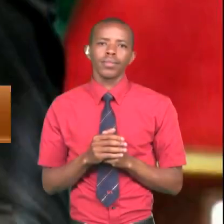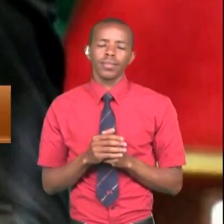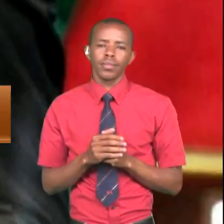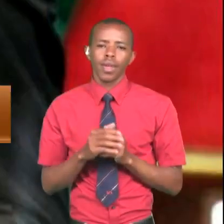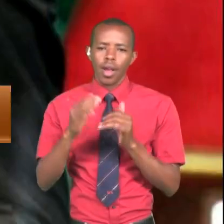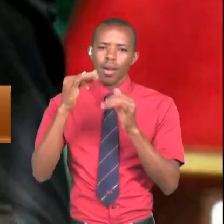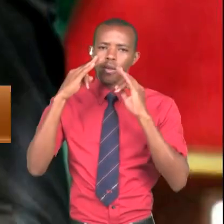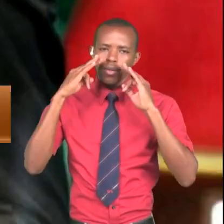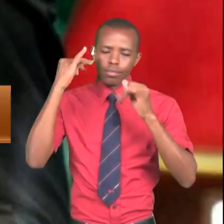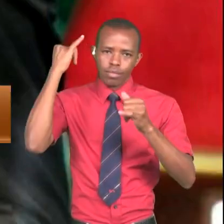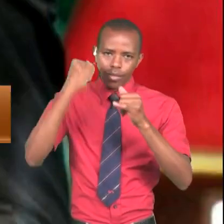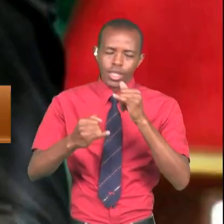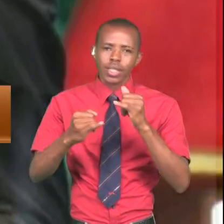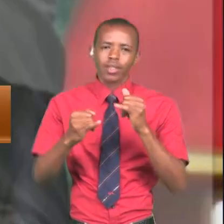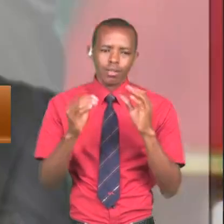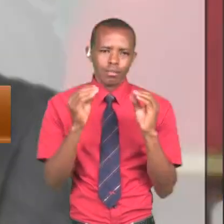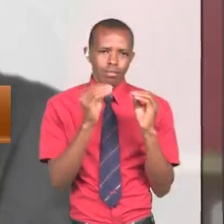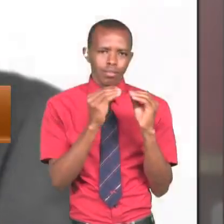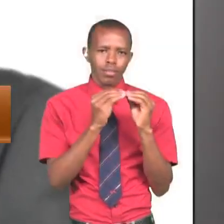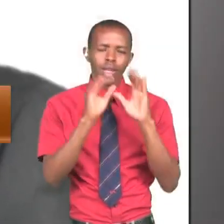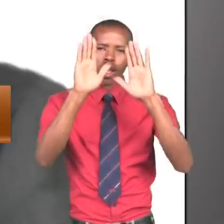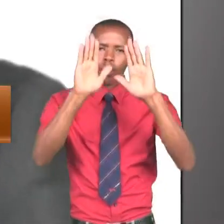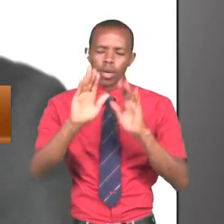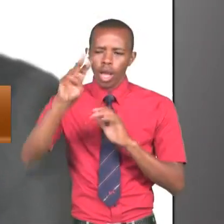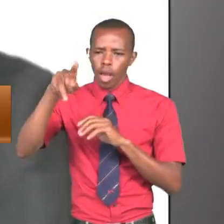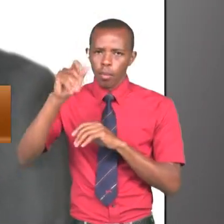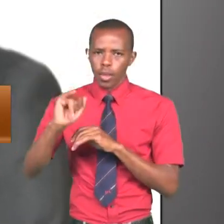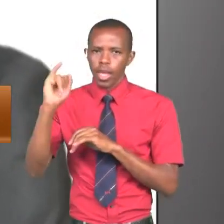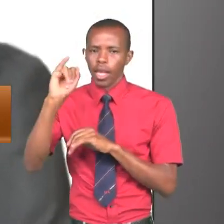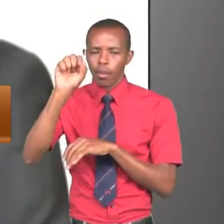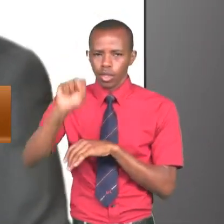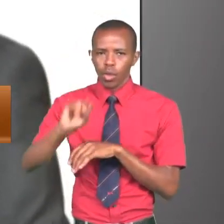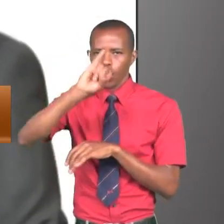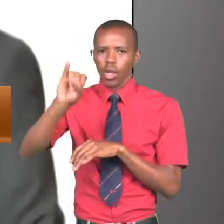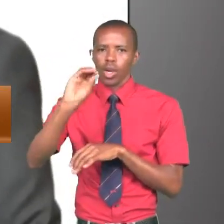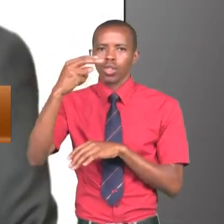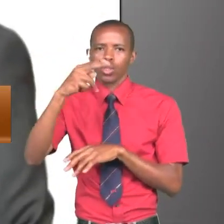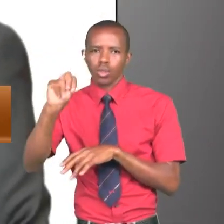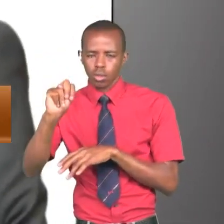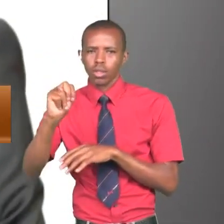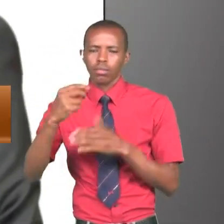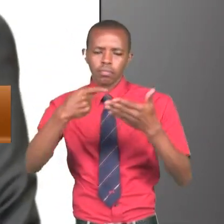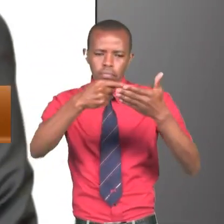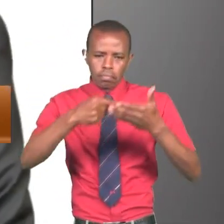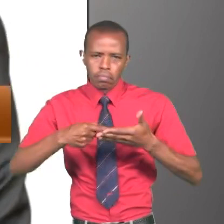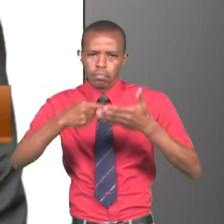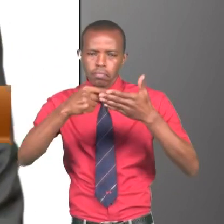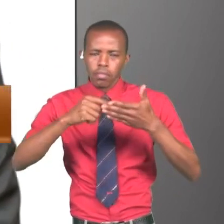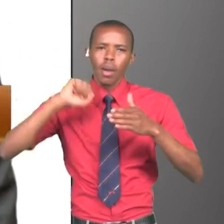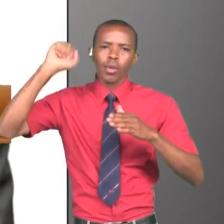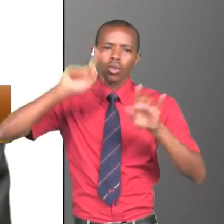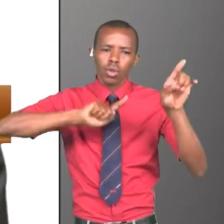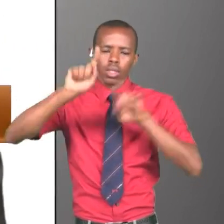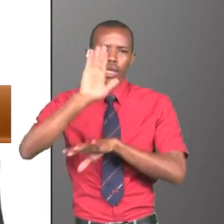Hatimae tutakuwa nakikau maususi kabisa na mbunge wa igembe kusini John Paul Mwirigi kujadili safari yake ya